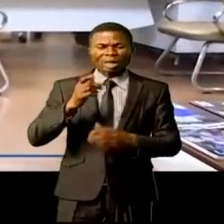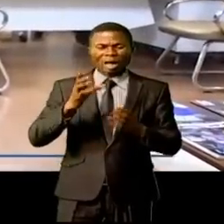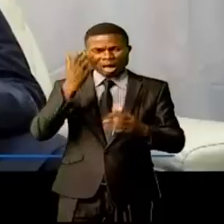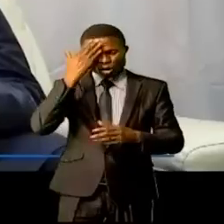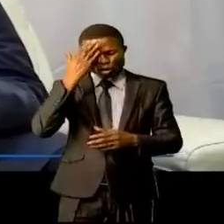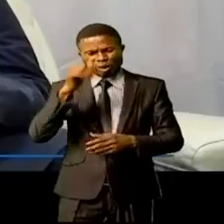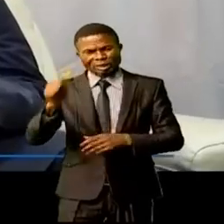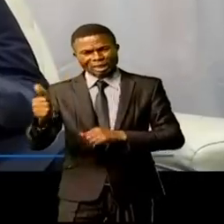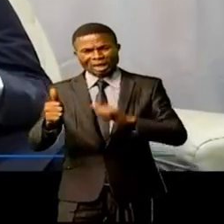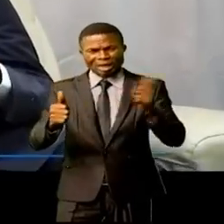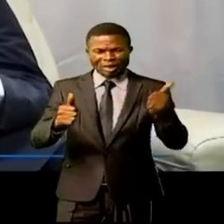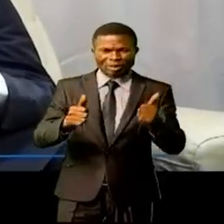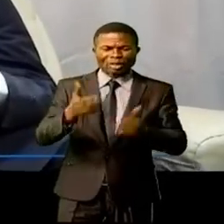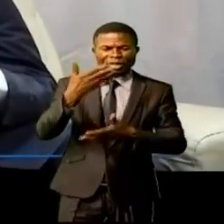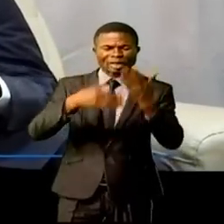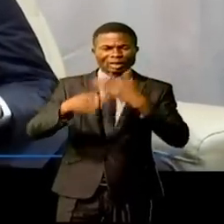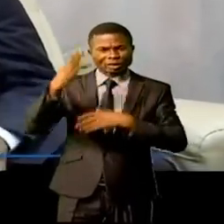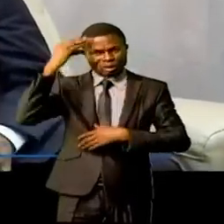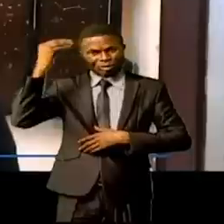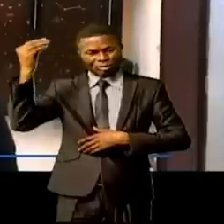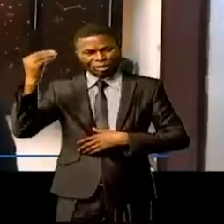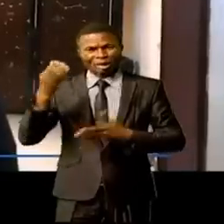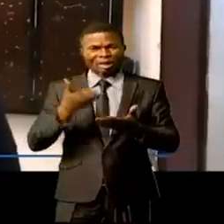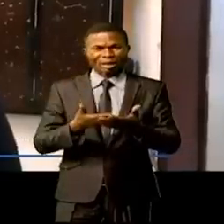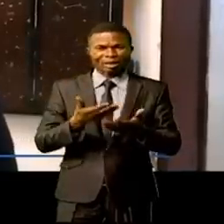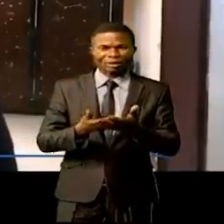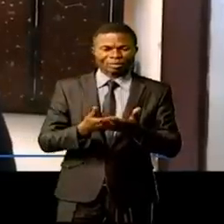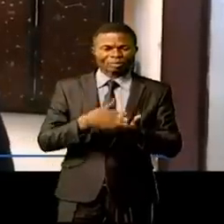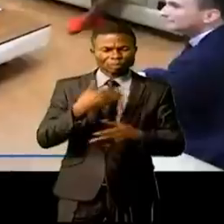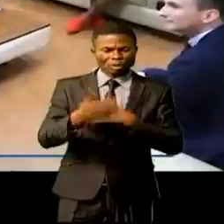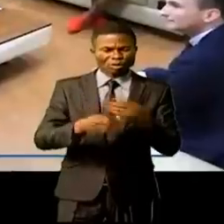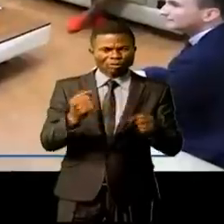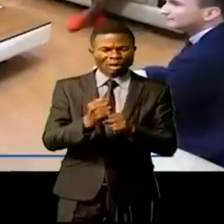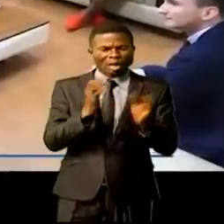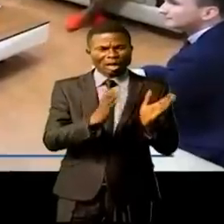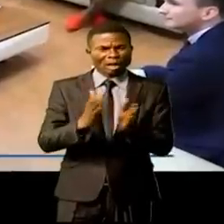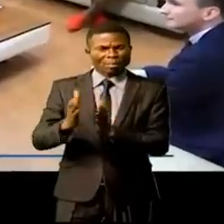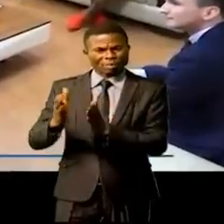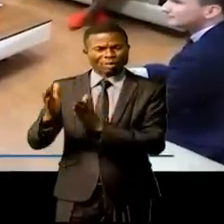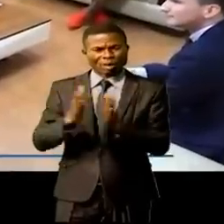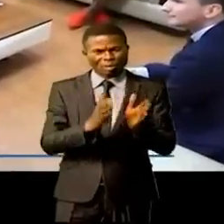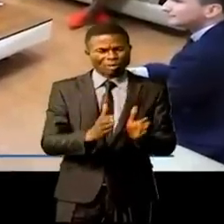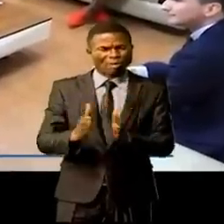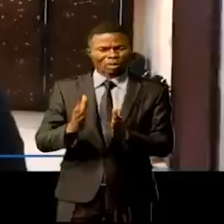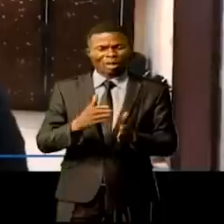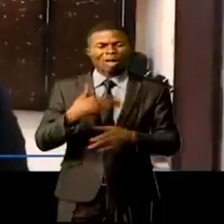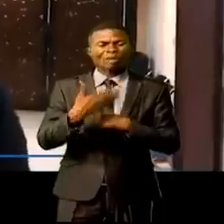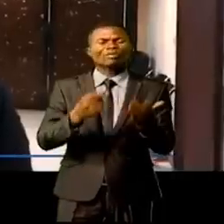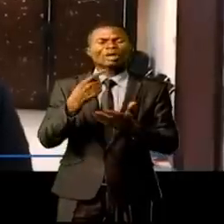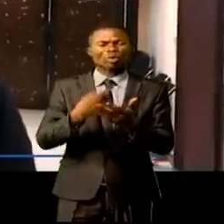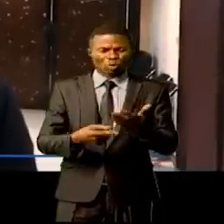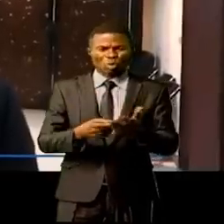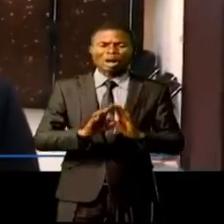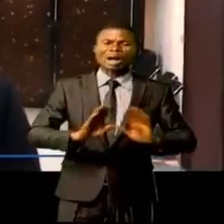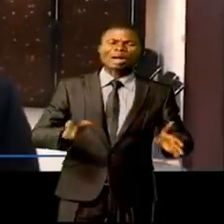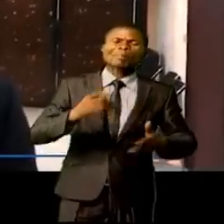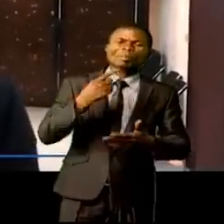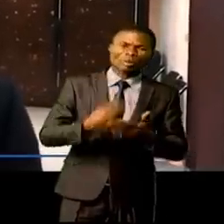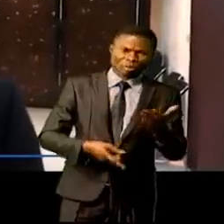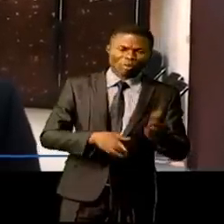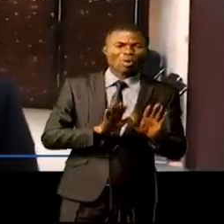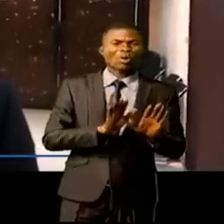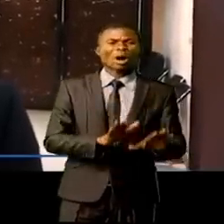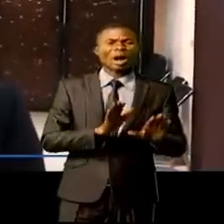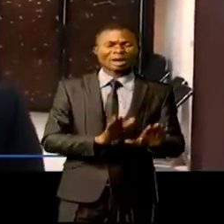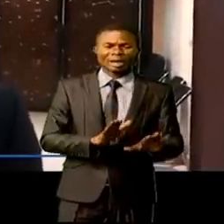échanger les lieux. On est en train de faire cette élaboration, d'analyser qu'est-ce qu'on peut faire, qu'est-ce que vous attendez, bien sûr, parce que ça devrait